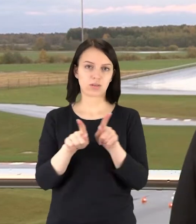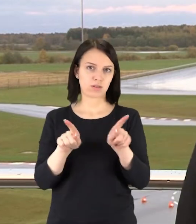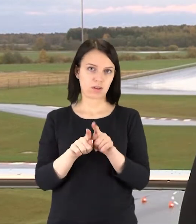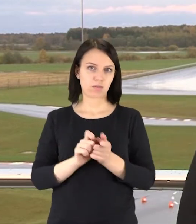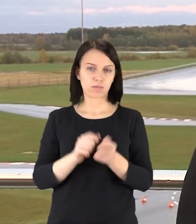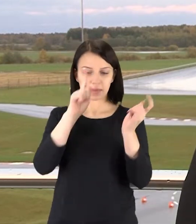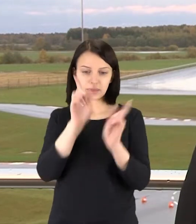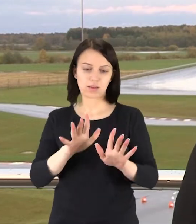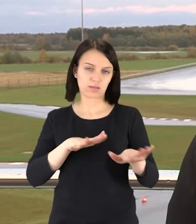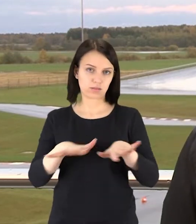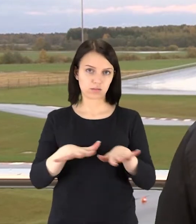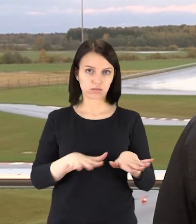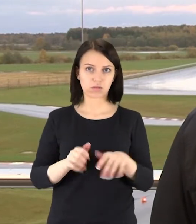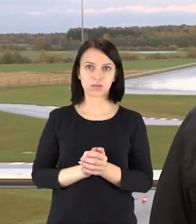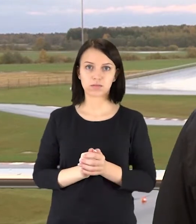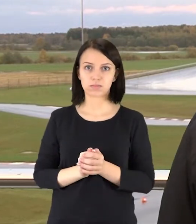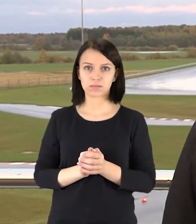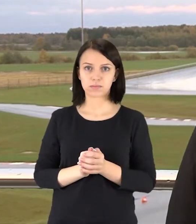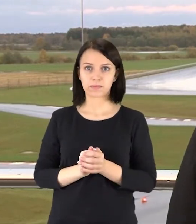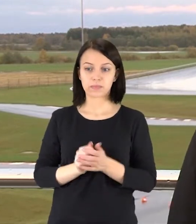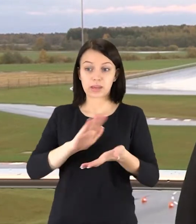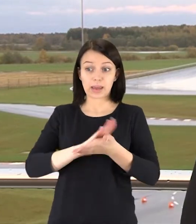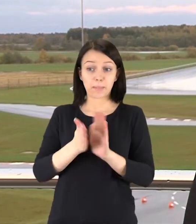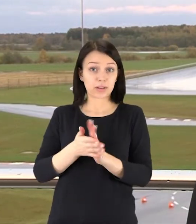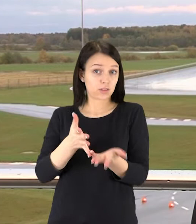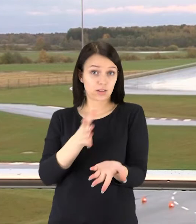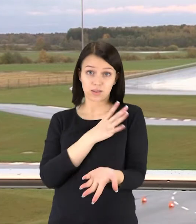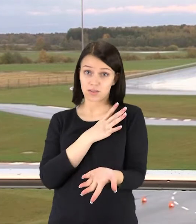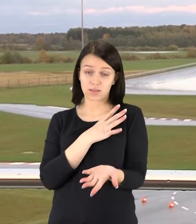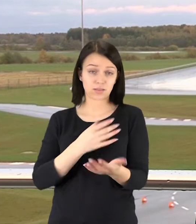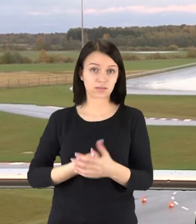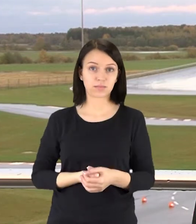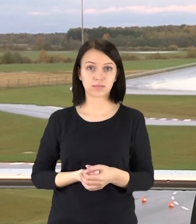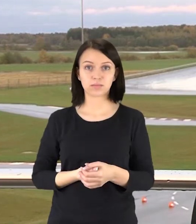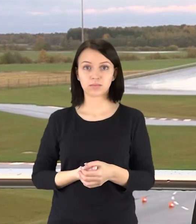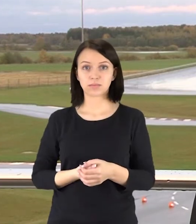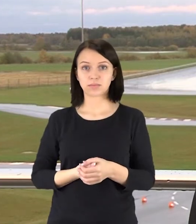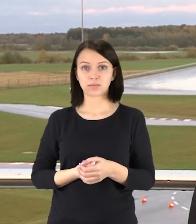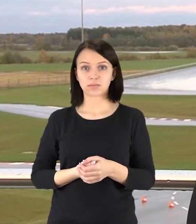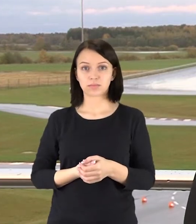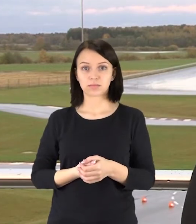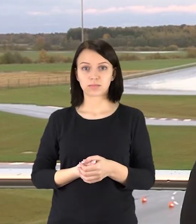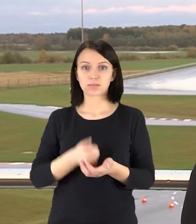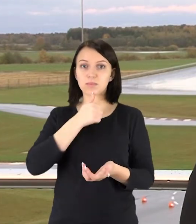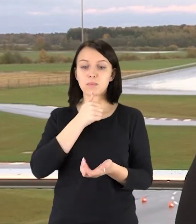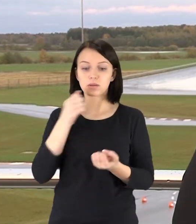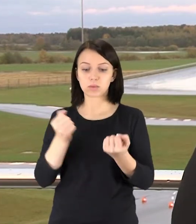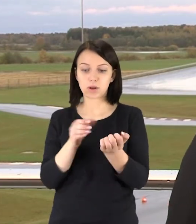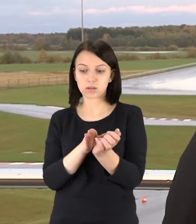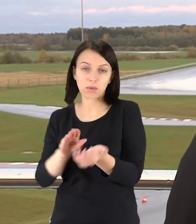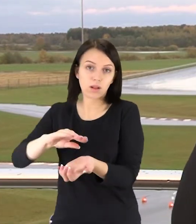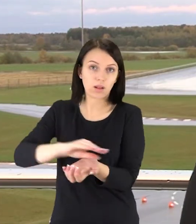tikrai netikėtos situacijos ir negali būti pasiruošęs tam. Nu, tokie